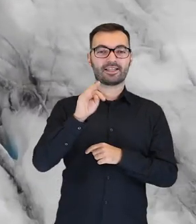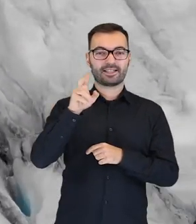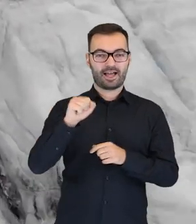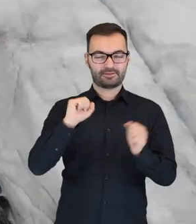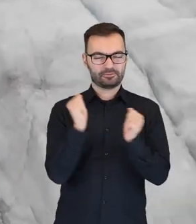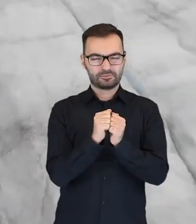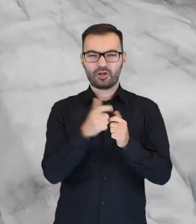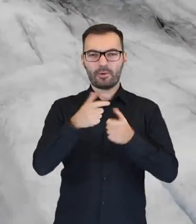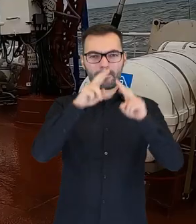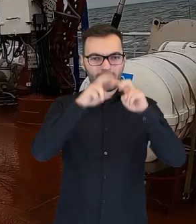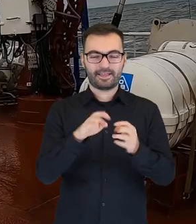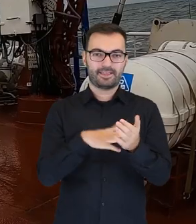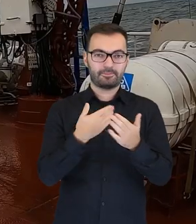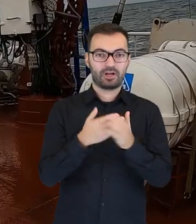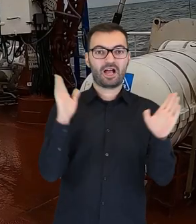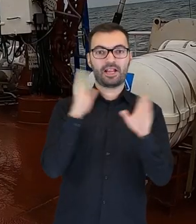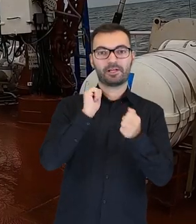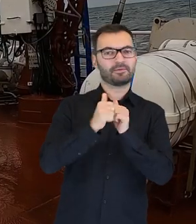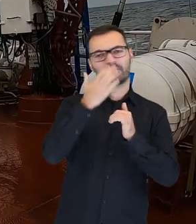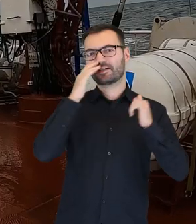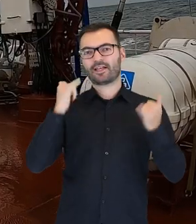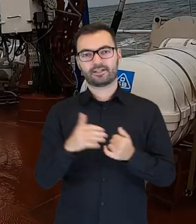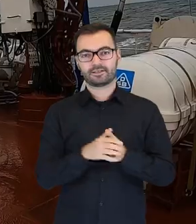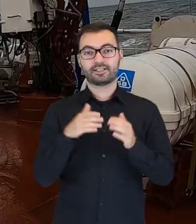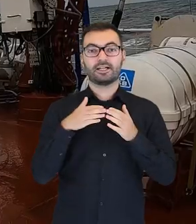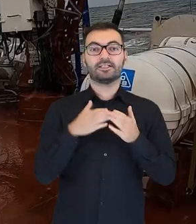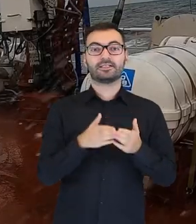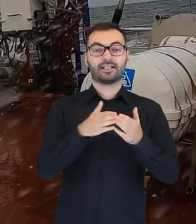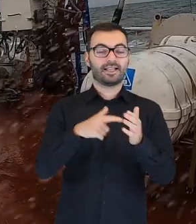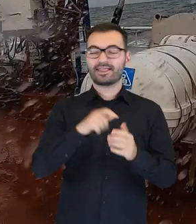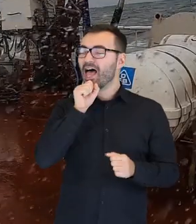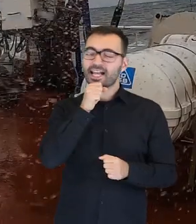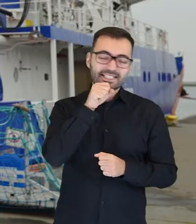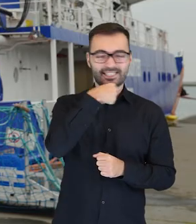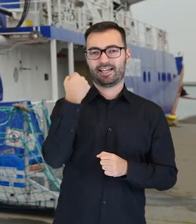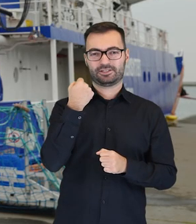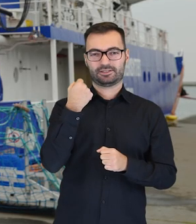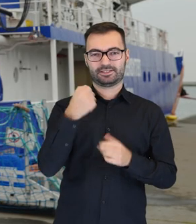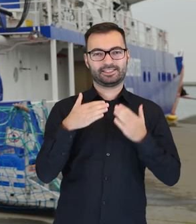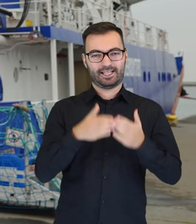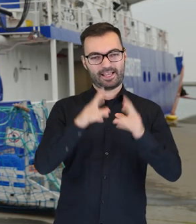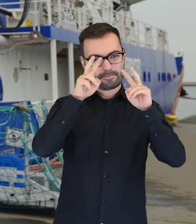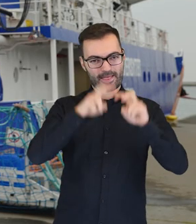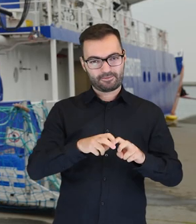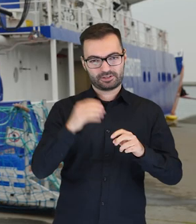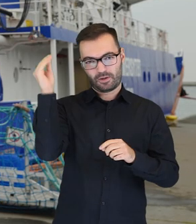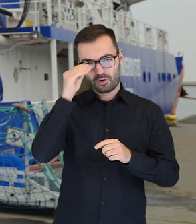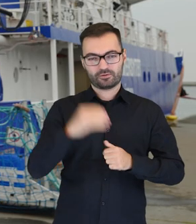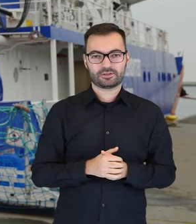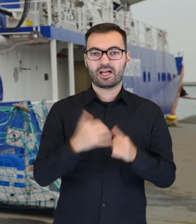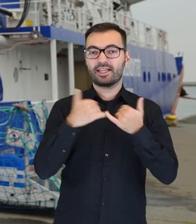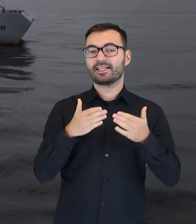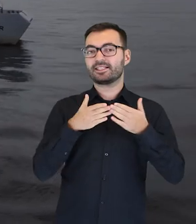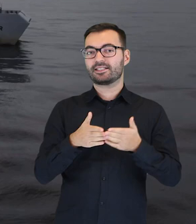gdzie prowadzone są badania np. nad zmianami klimatycznymi. Jest to najstarsza z wymienionych jednostek badawczych. Inne polskie statki badawcze wykonujące